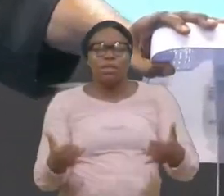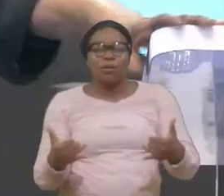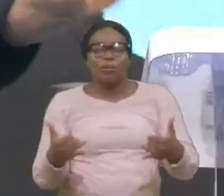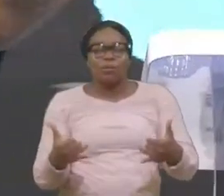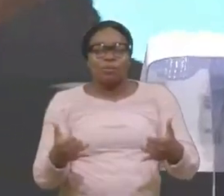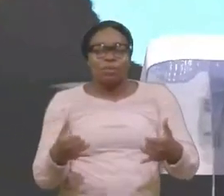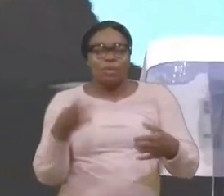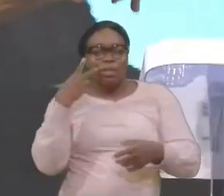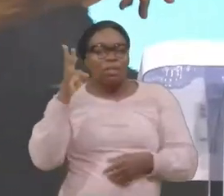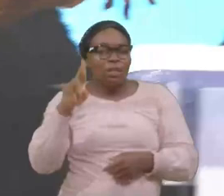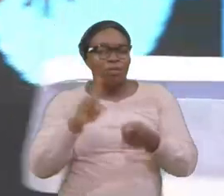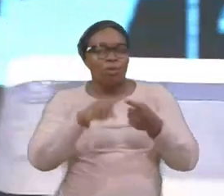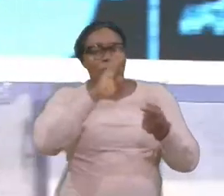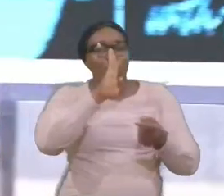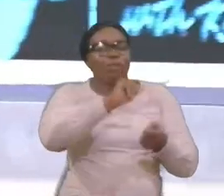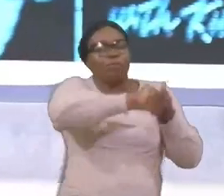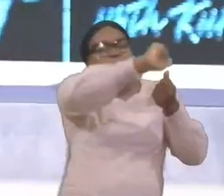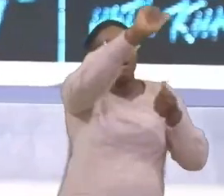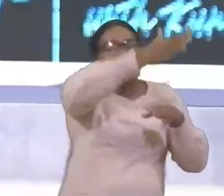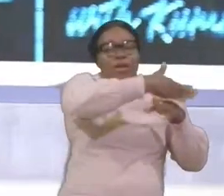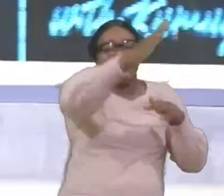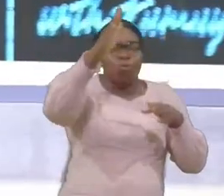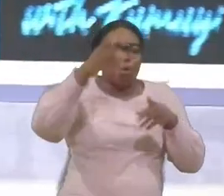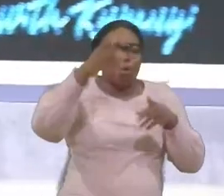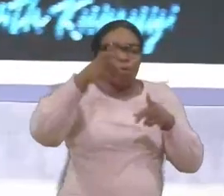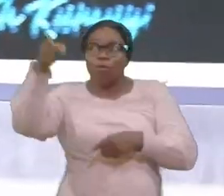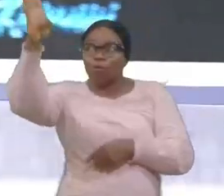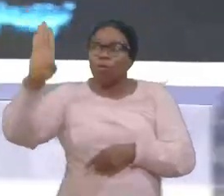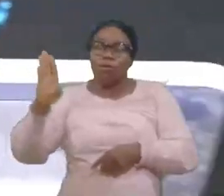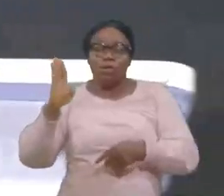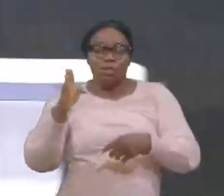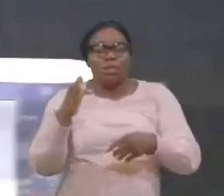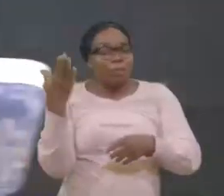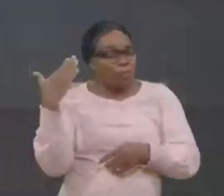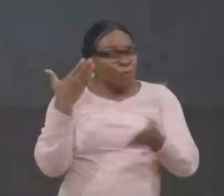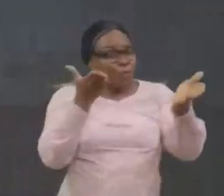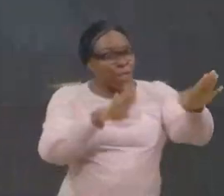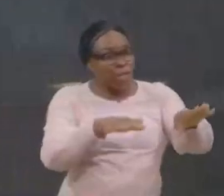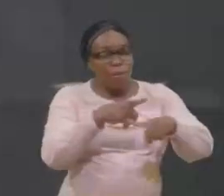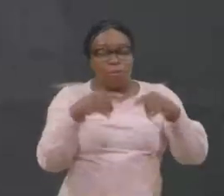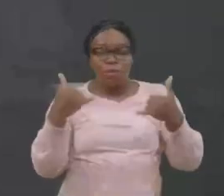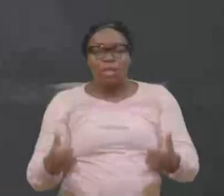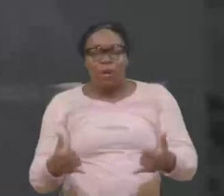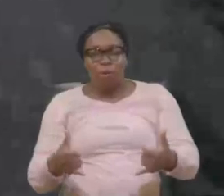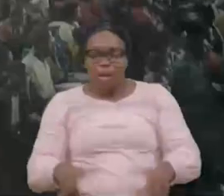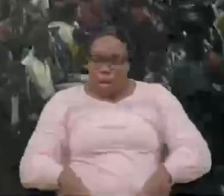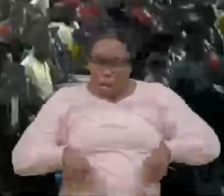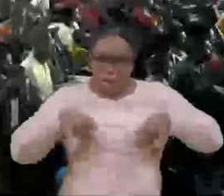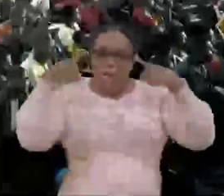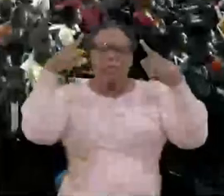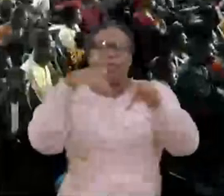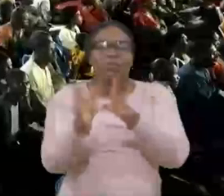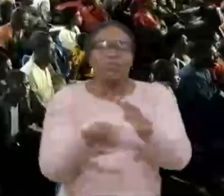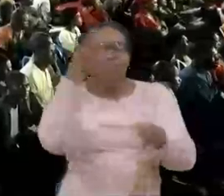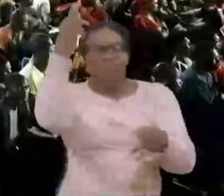pays lointain, Mais maintenant, Tu étais mort, Tu reprendras, Tu reviendras la vie, Tu étais perdu, Maintenant, Tu seras